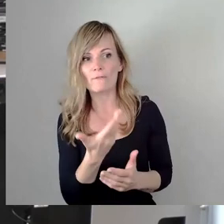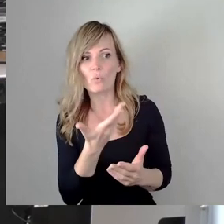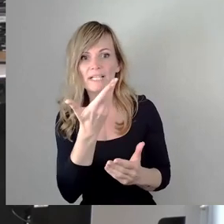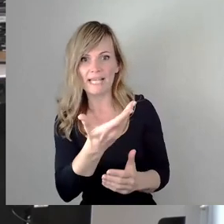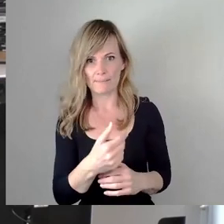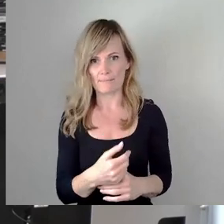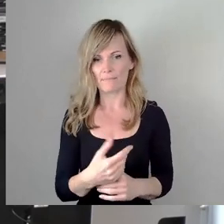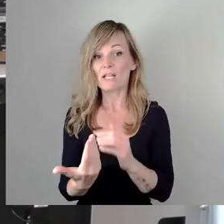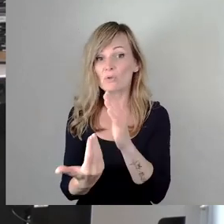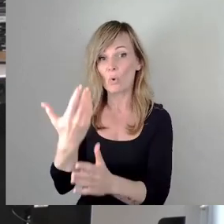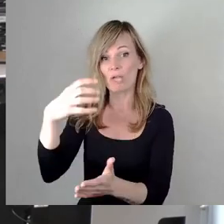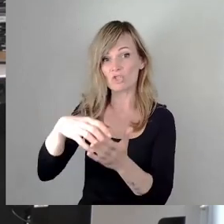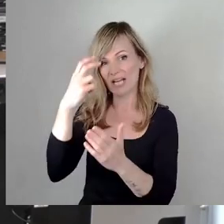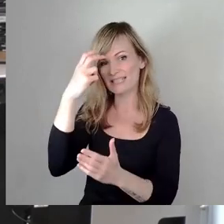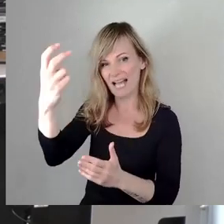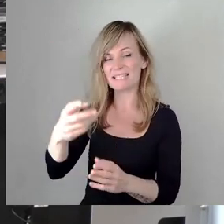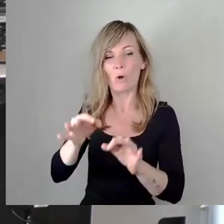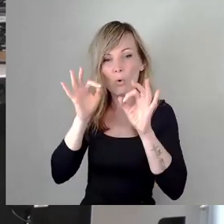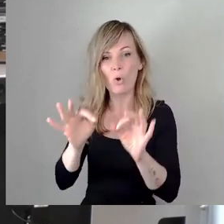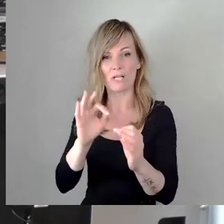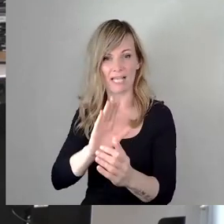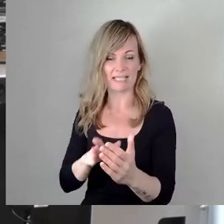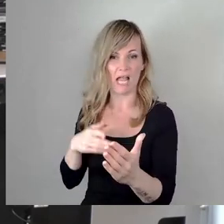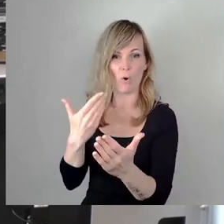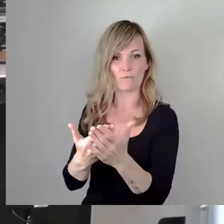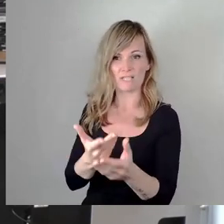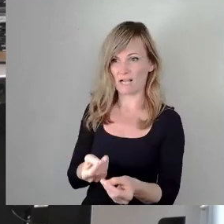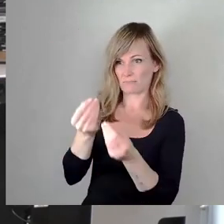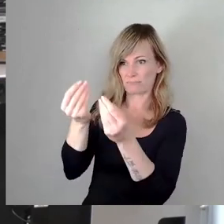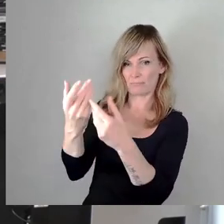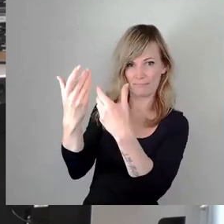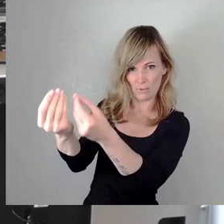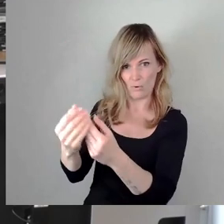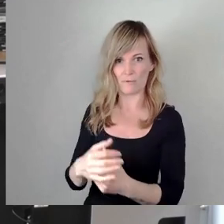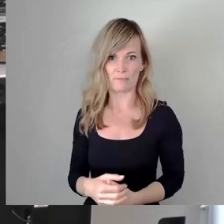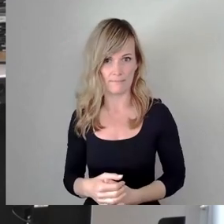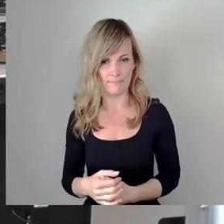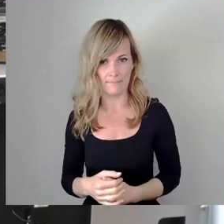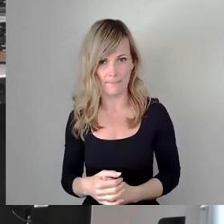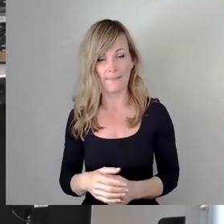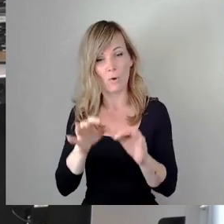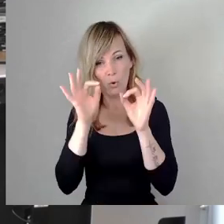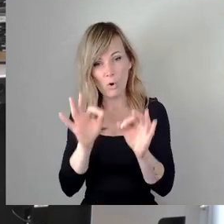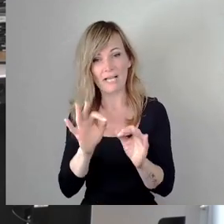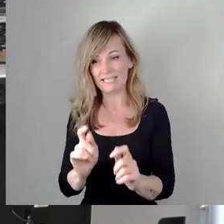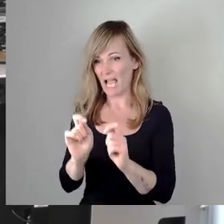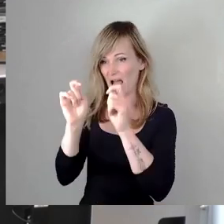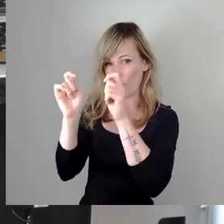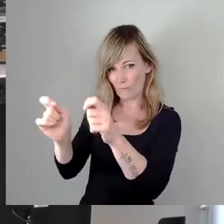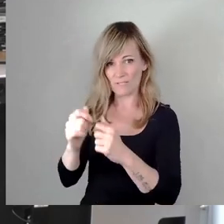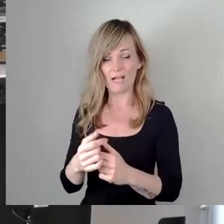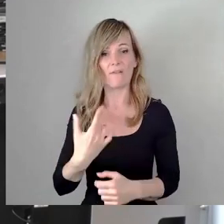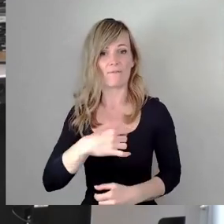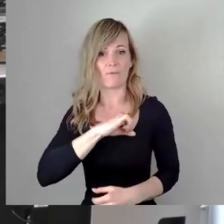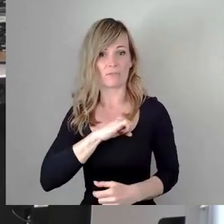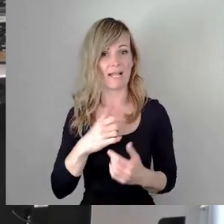einen konkreten Auftrag bekommen hat. Dieser konkrete Auftrag hat noch den Vorteil, dass sobald diese